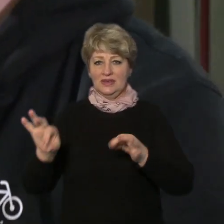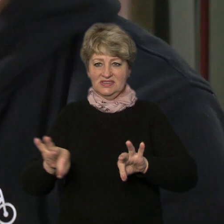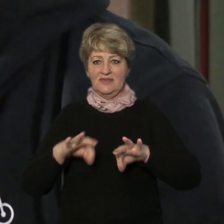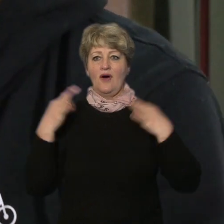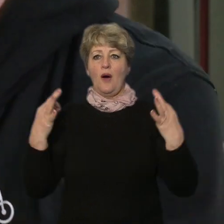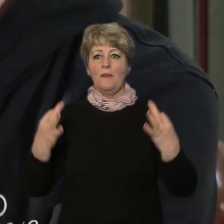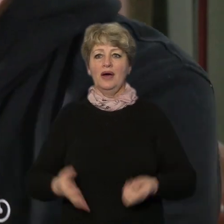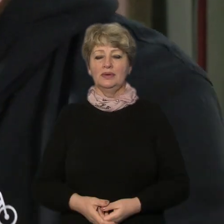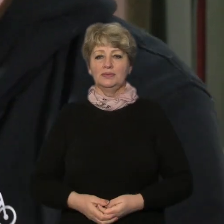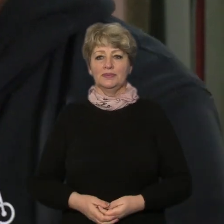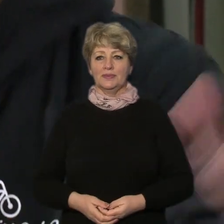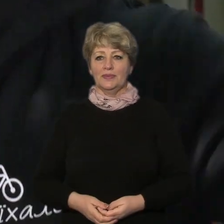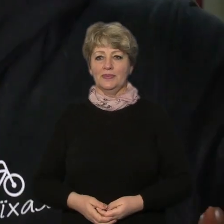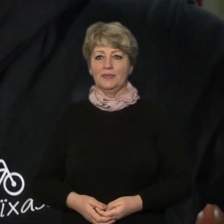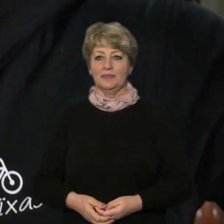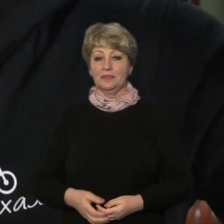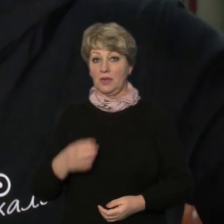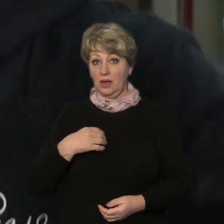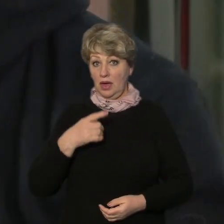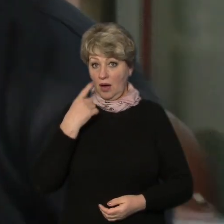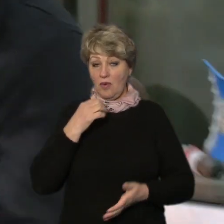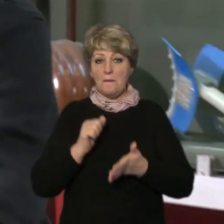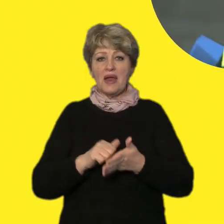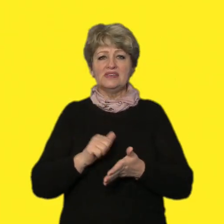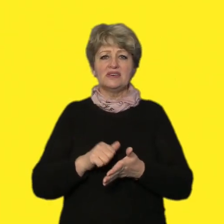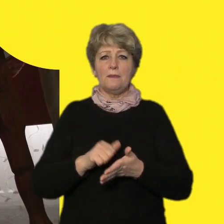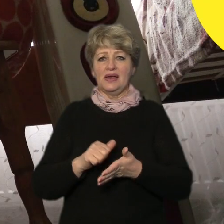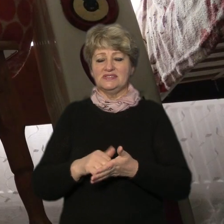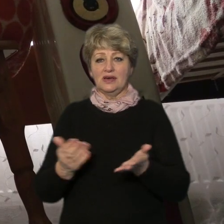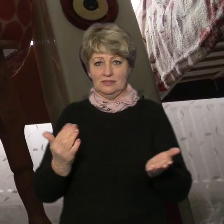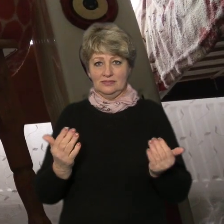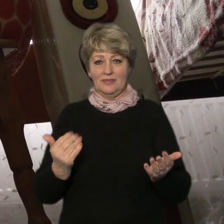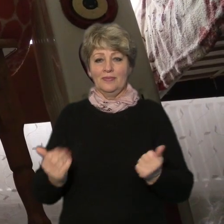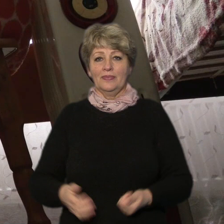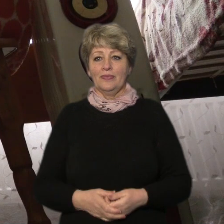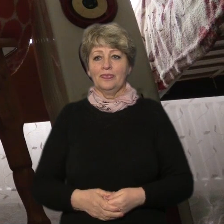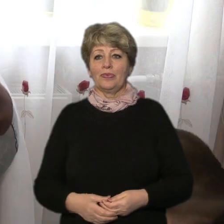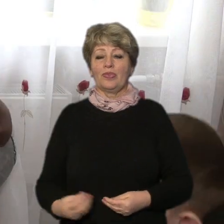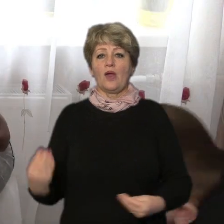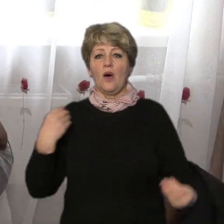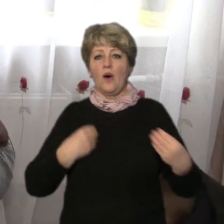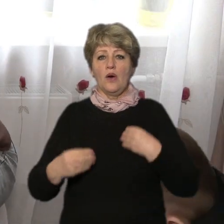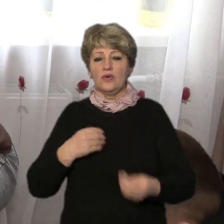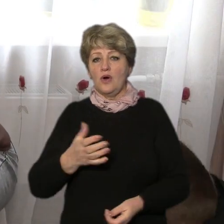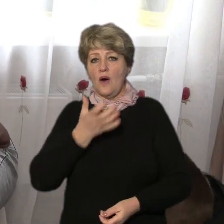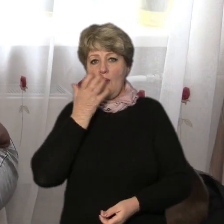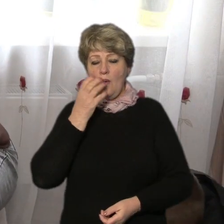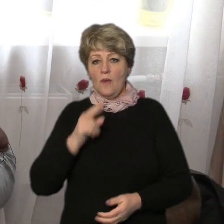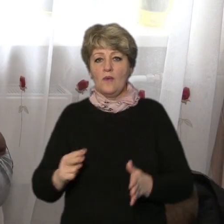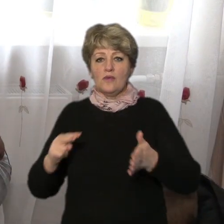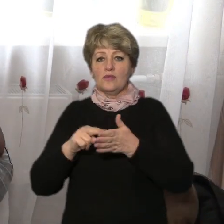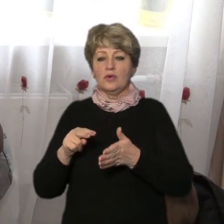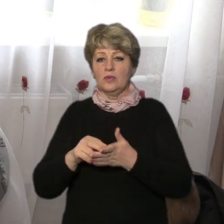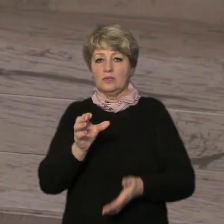і на мене цілиться я кажу преса преса одягають теплі речі та вмикають обігрівачі